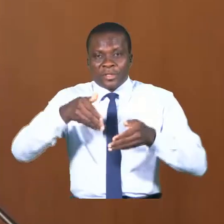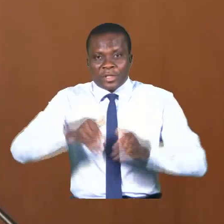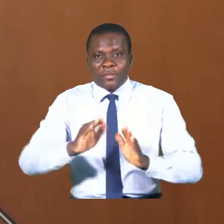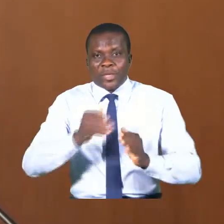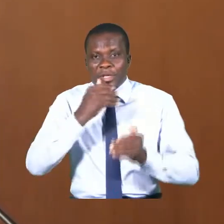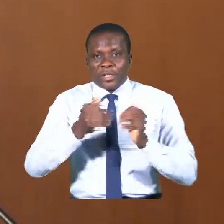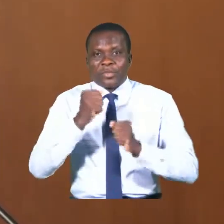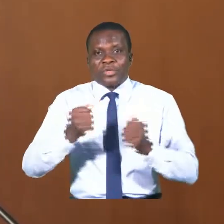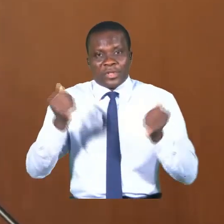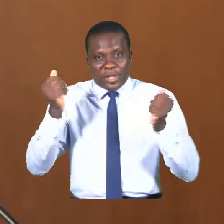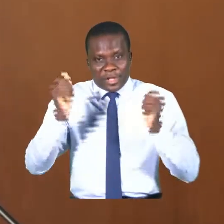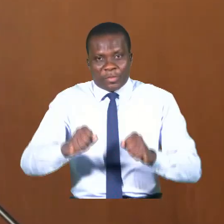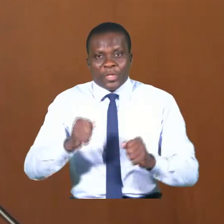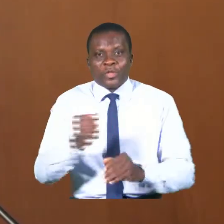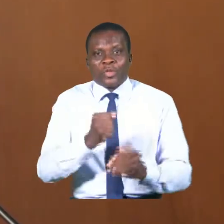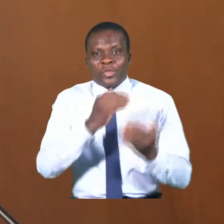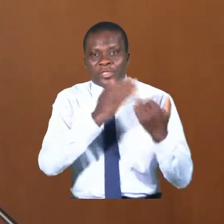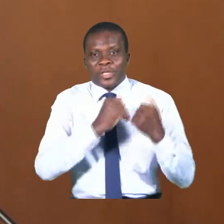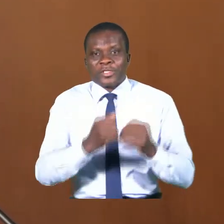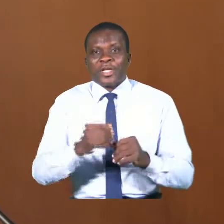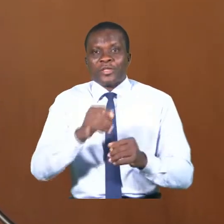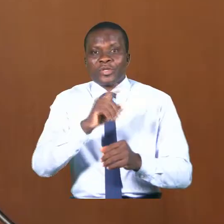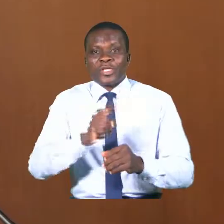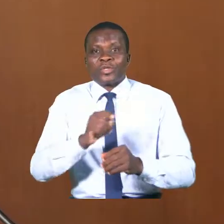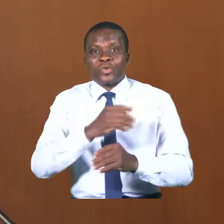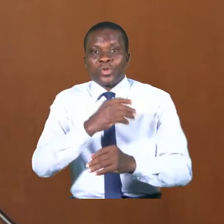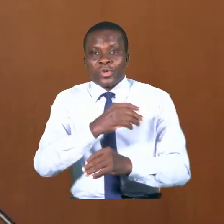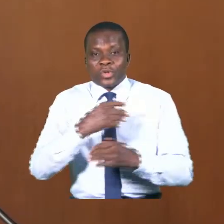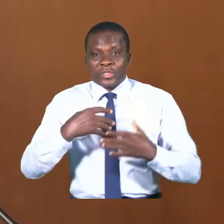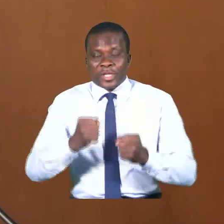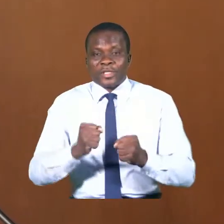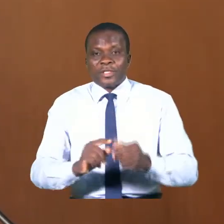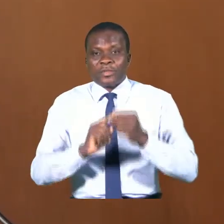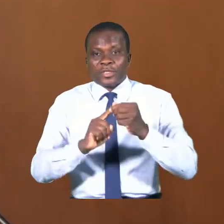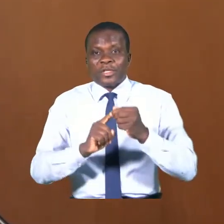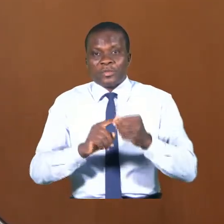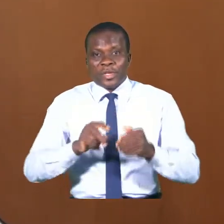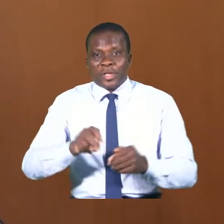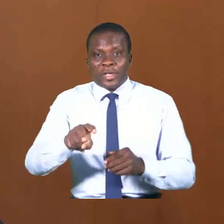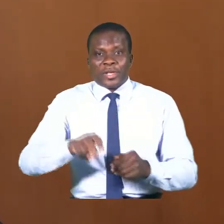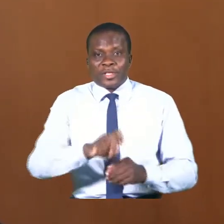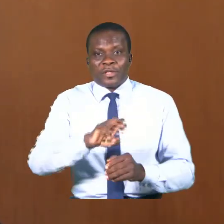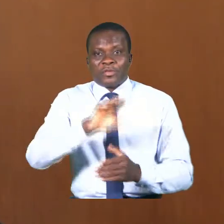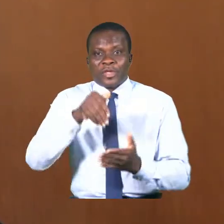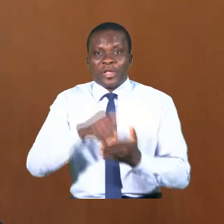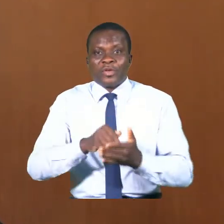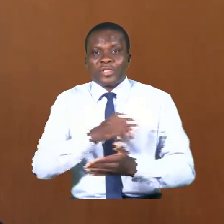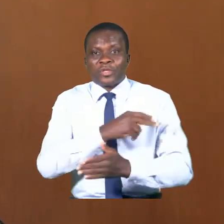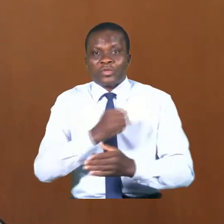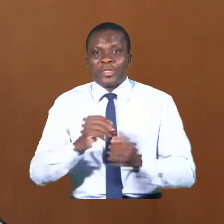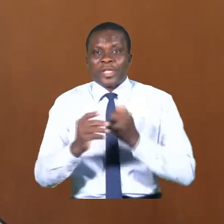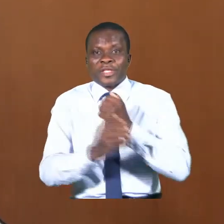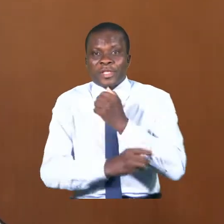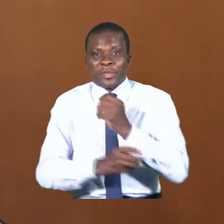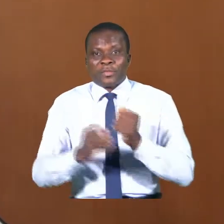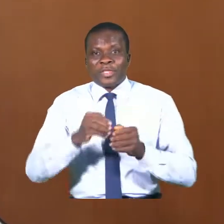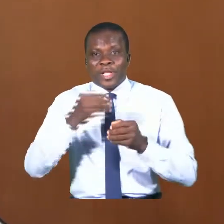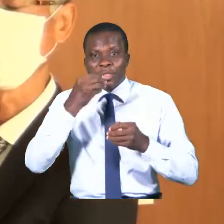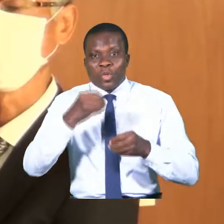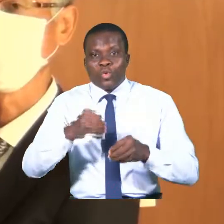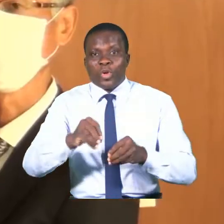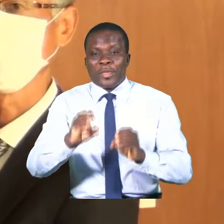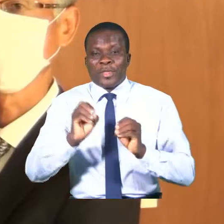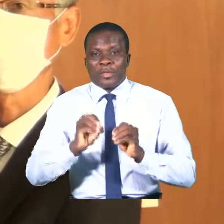'améliorer la capacité de prise en charge dans cette zone sanitaire, notamment les transferts vers le centre hospitalier départemental de l'UEME.